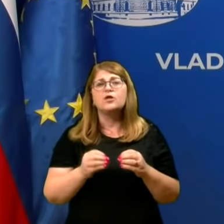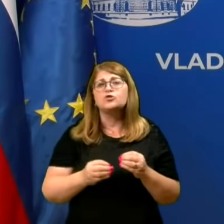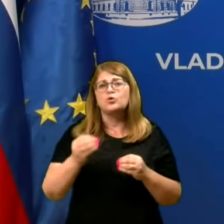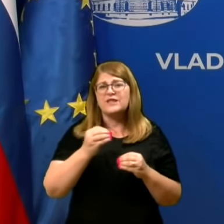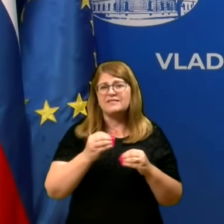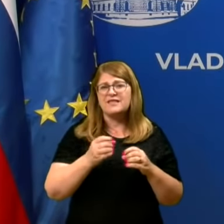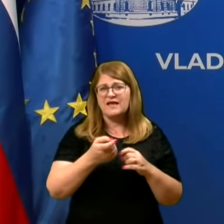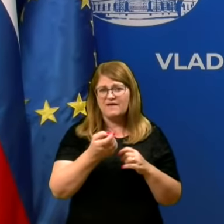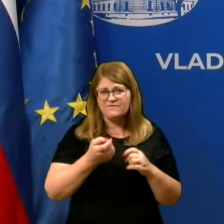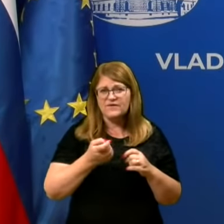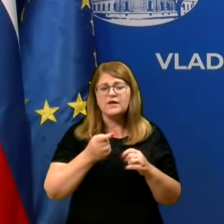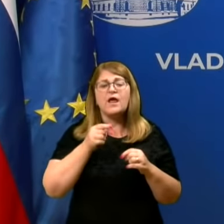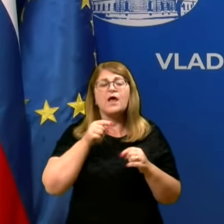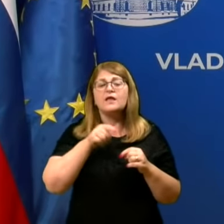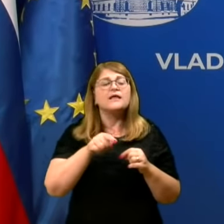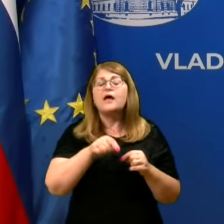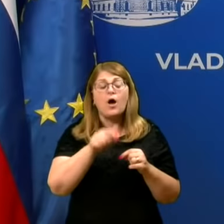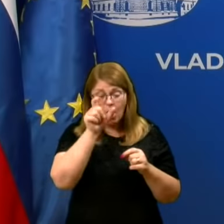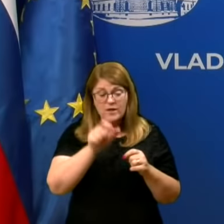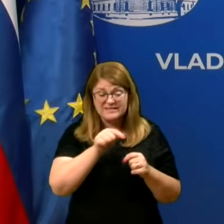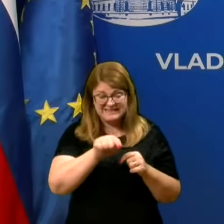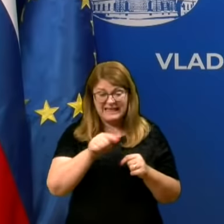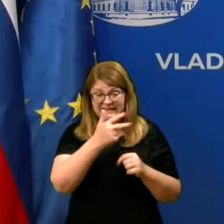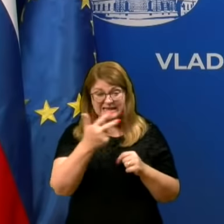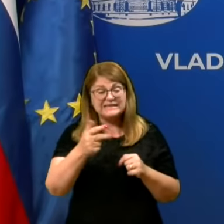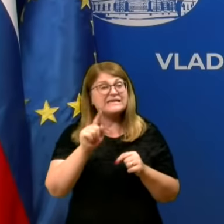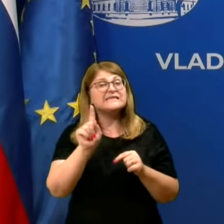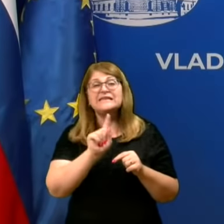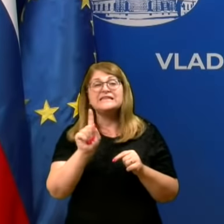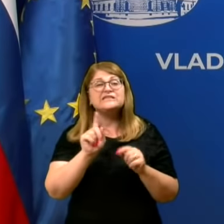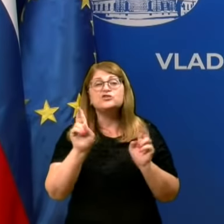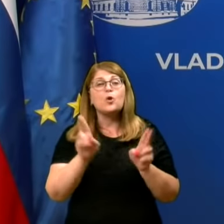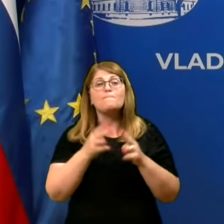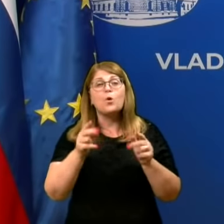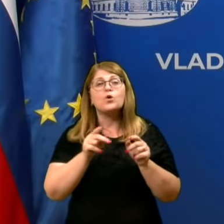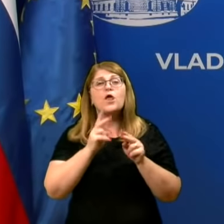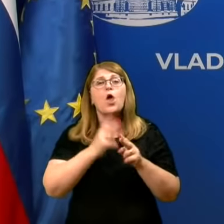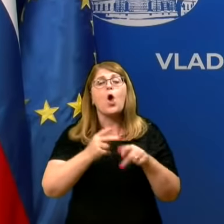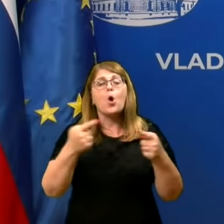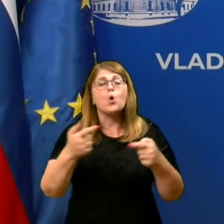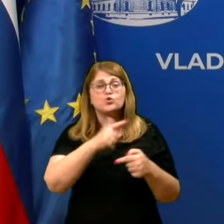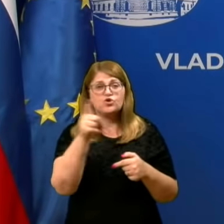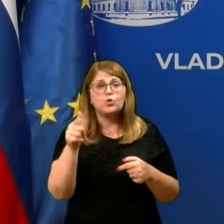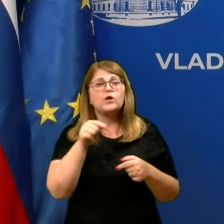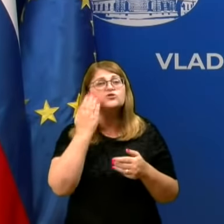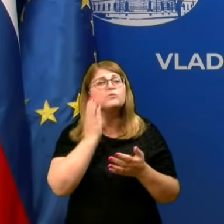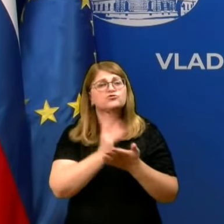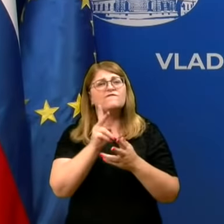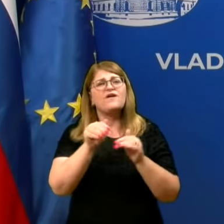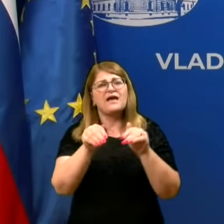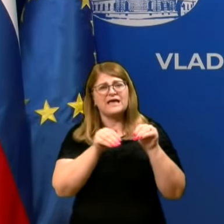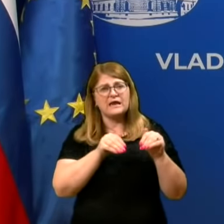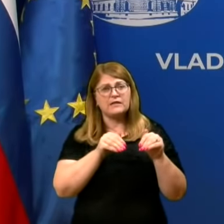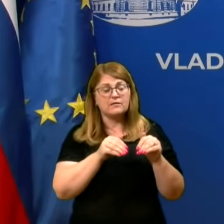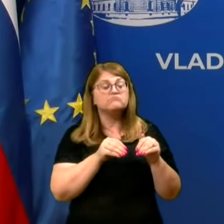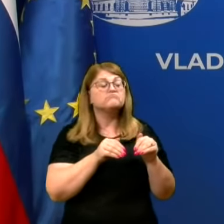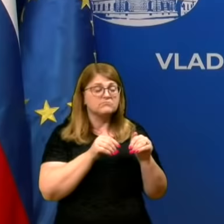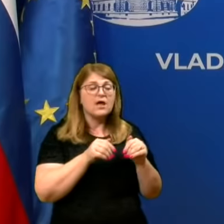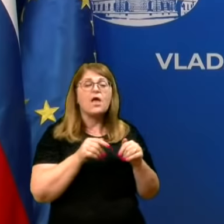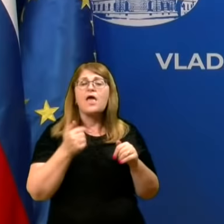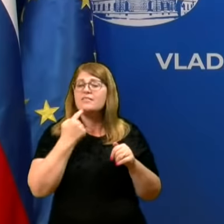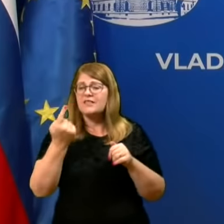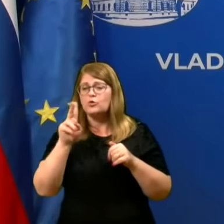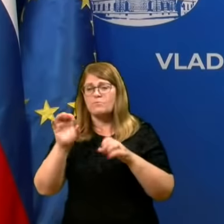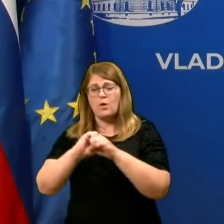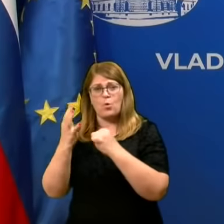in so bili že v karanteni še predem izboljeli. Torej, bili so v stiku s primirom COVID-a, so bili identificirani, so ostali doma,